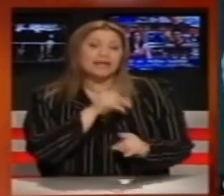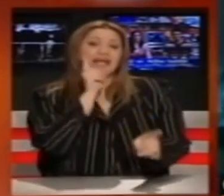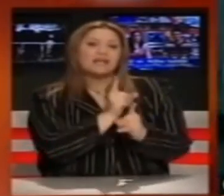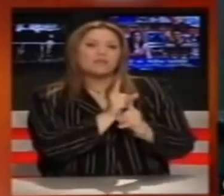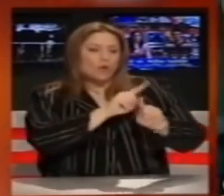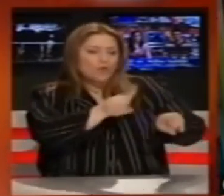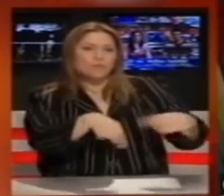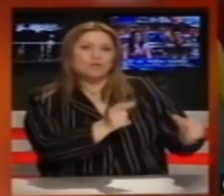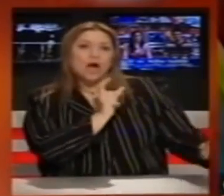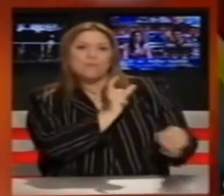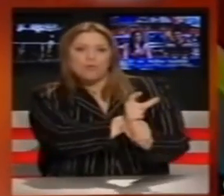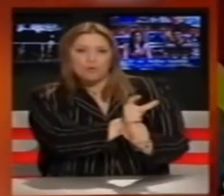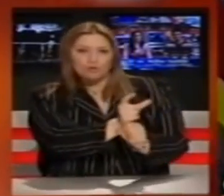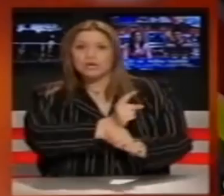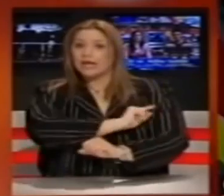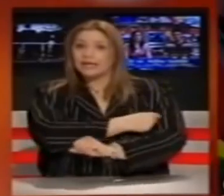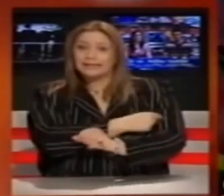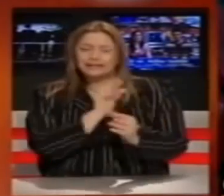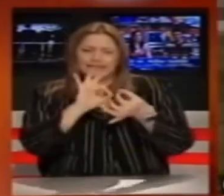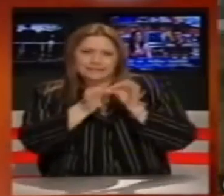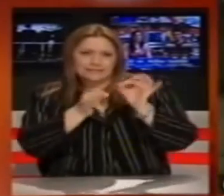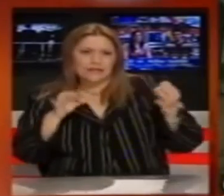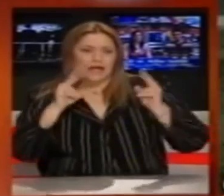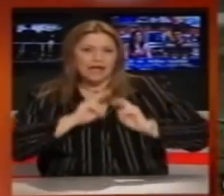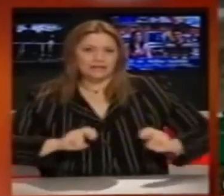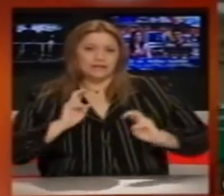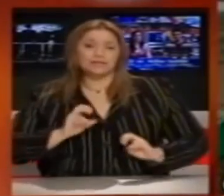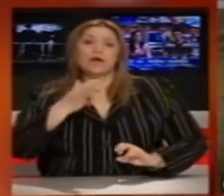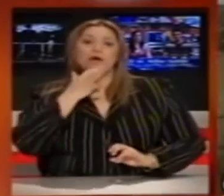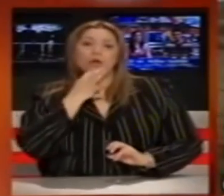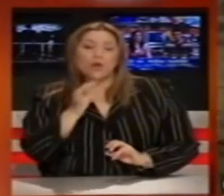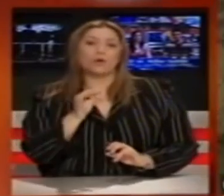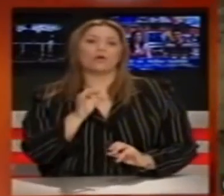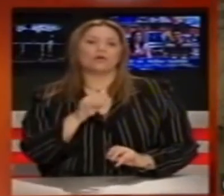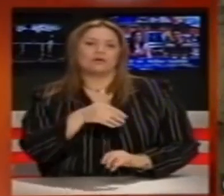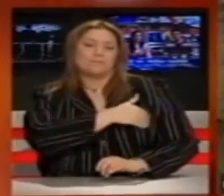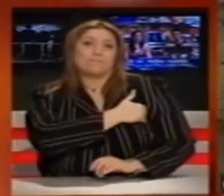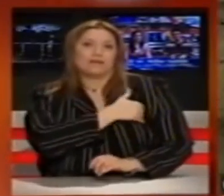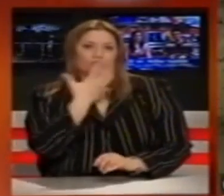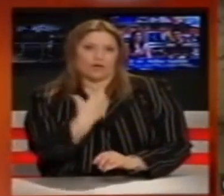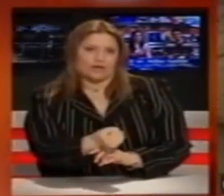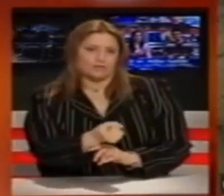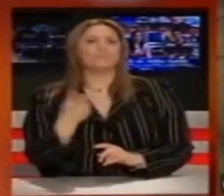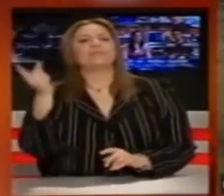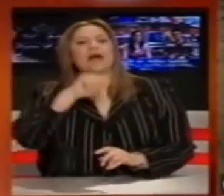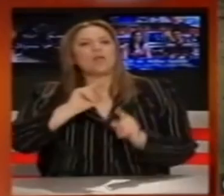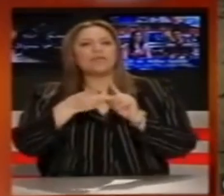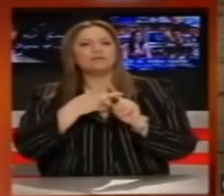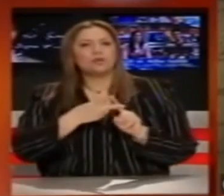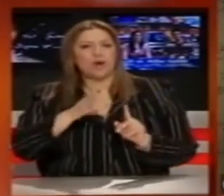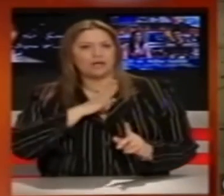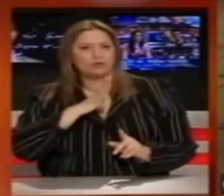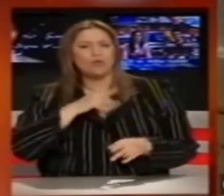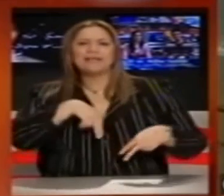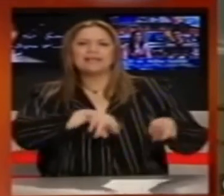εισήχθη στο θάλαμο απομόνωσης. Οι γιατροί προχωρούν σε αναλυτικότερες εξετάσεις διότι ο νερός είναι εμπύρετος. Ο 29χρονος κυνηγός τώρα